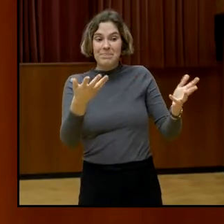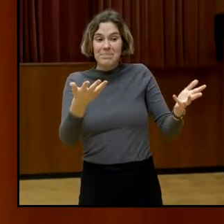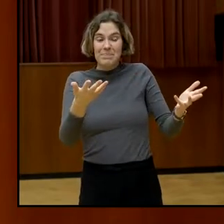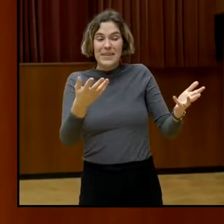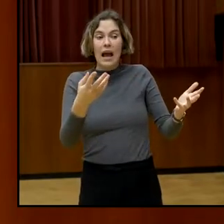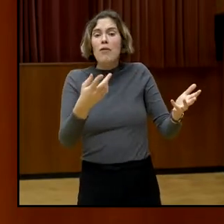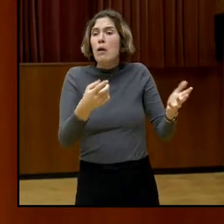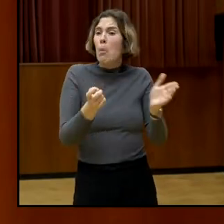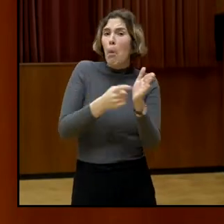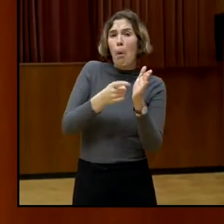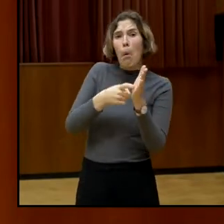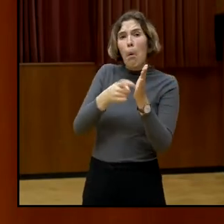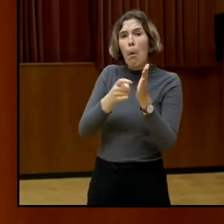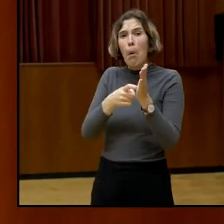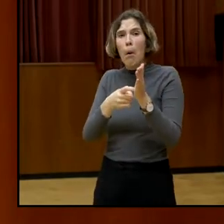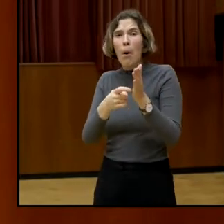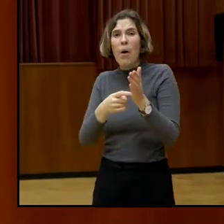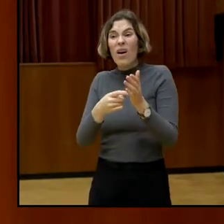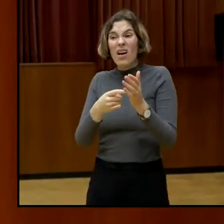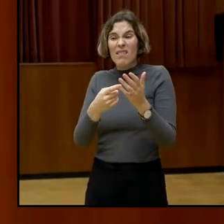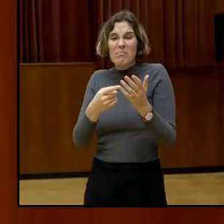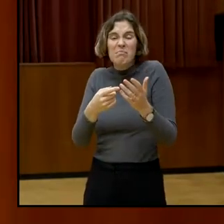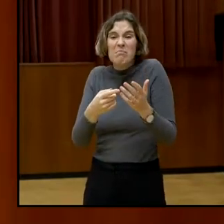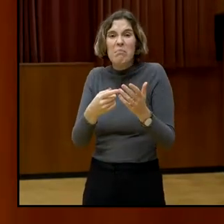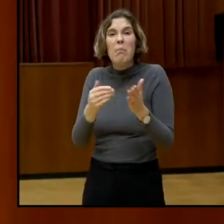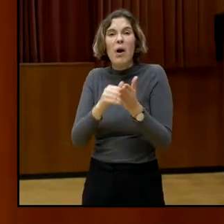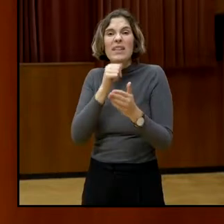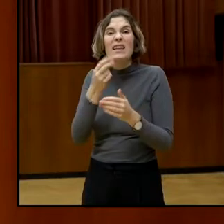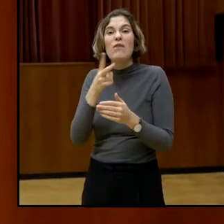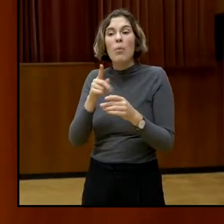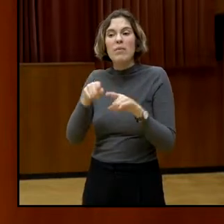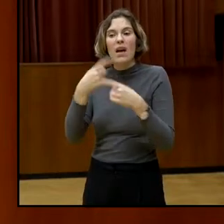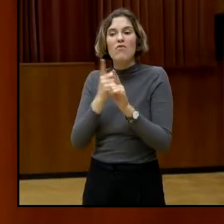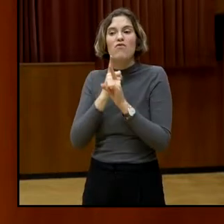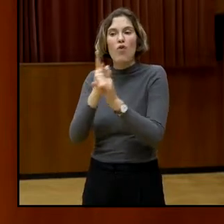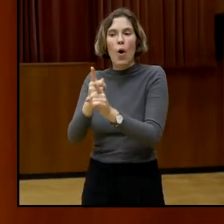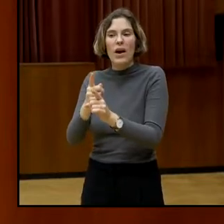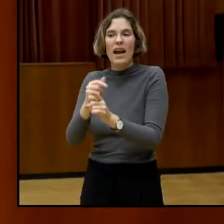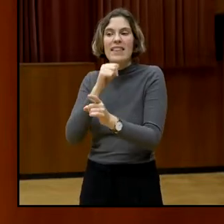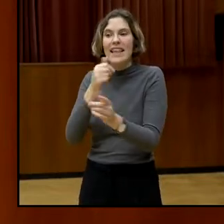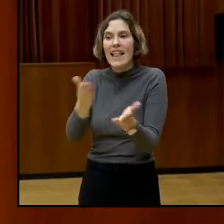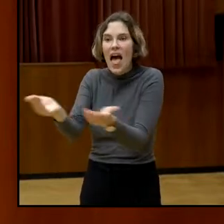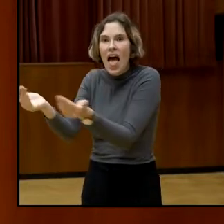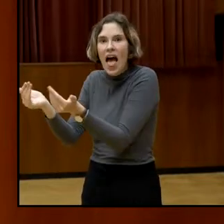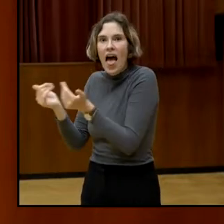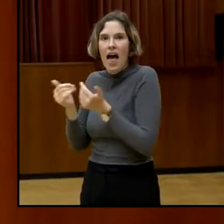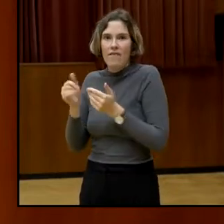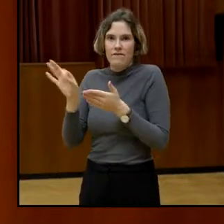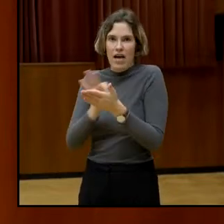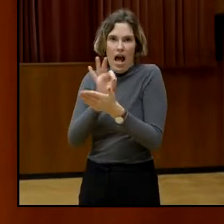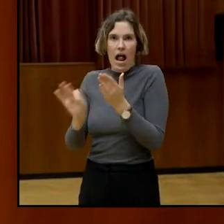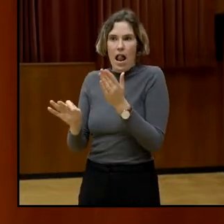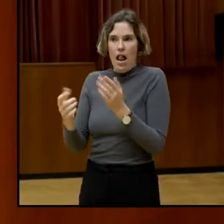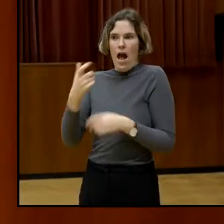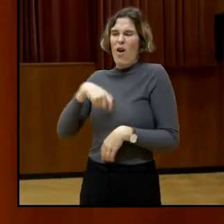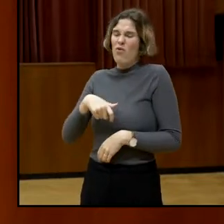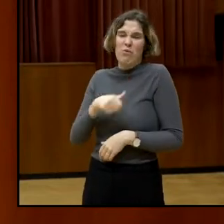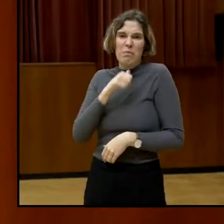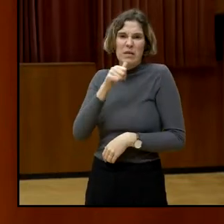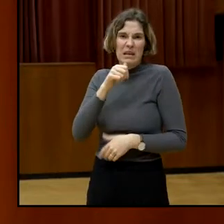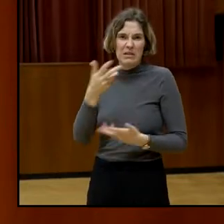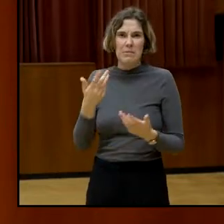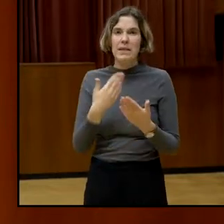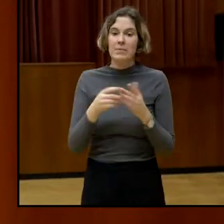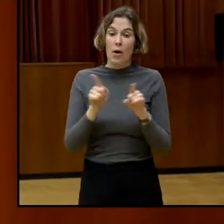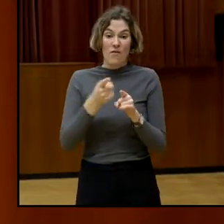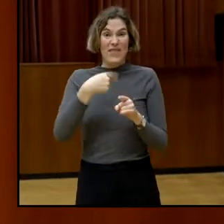sagen wir so, und deswegen ist es wahrscheinlich auch so, dass gerade heuer das Thema, also wir sind sicher sehr stark dran, das